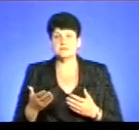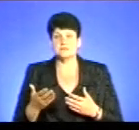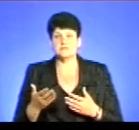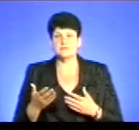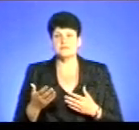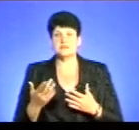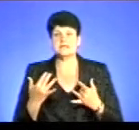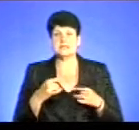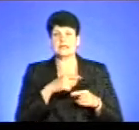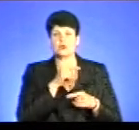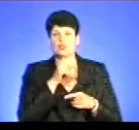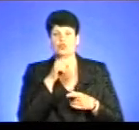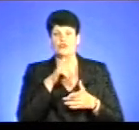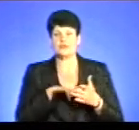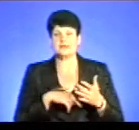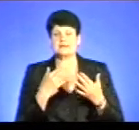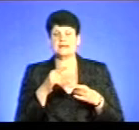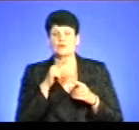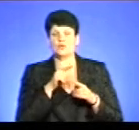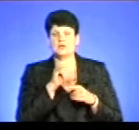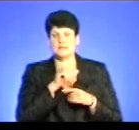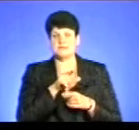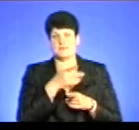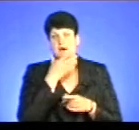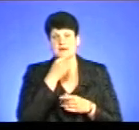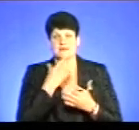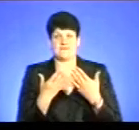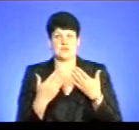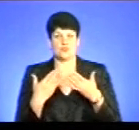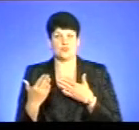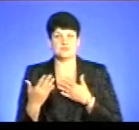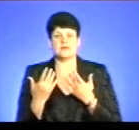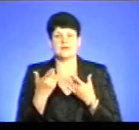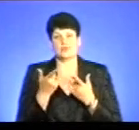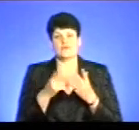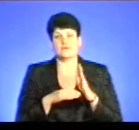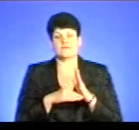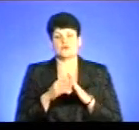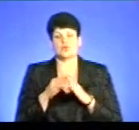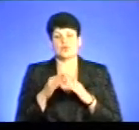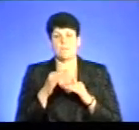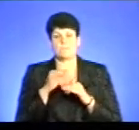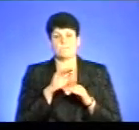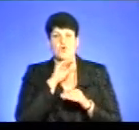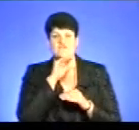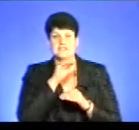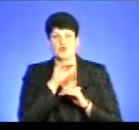скільки ти йому віриш, які ти маєш з ним гарні відносини, ну, і якого він до сокол професійного рівня.